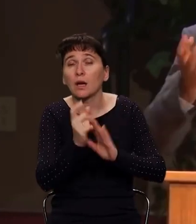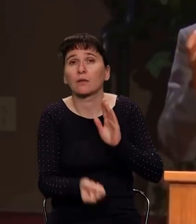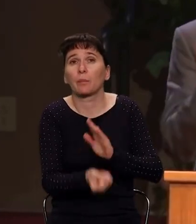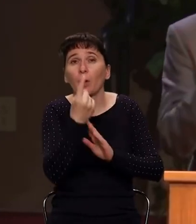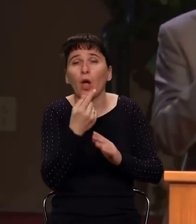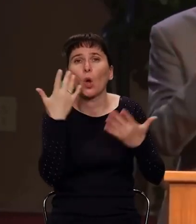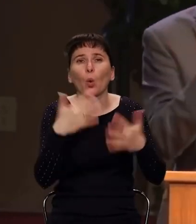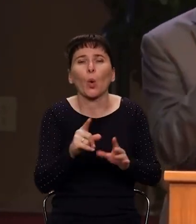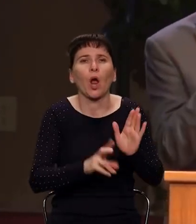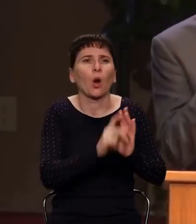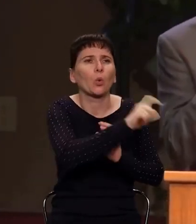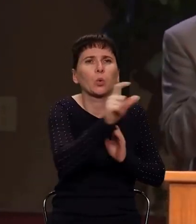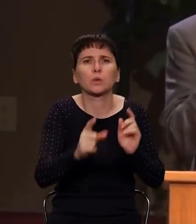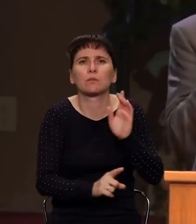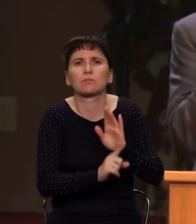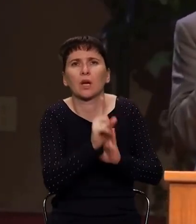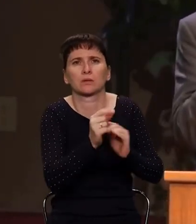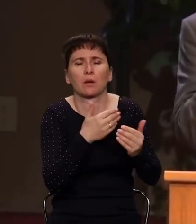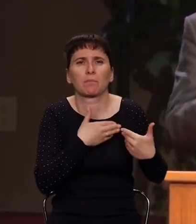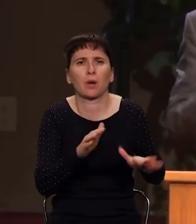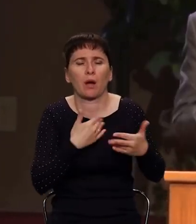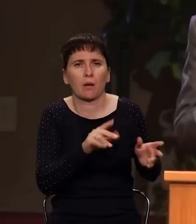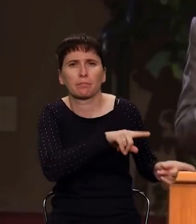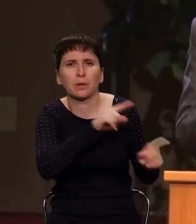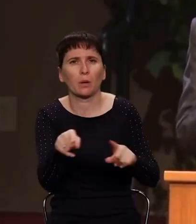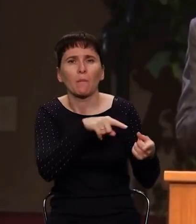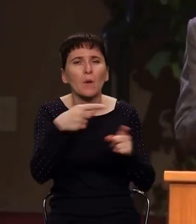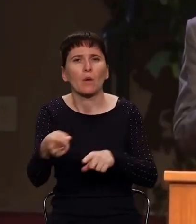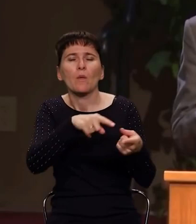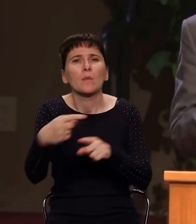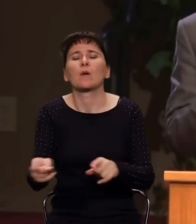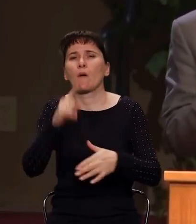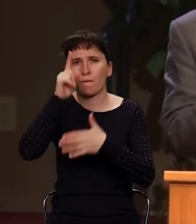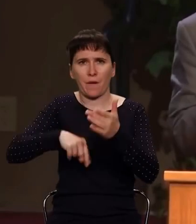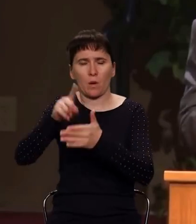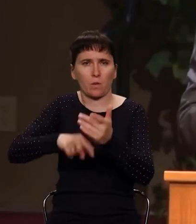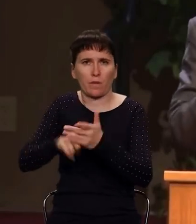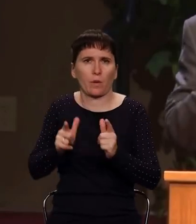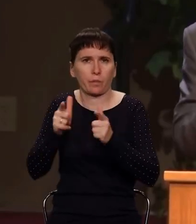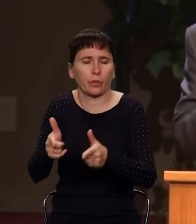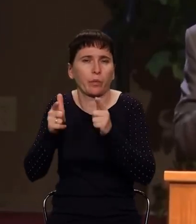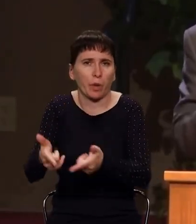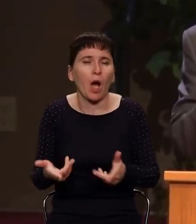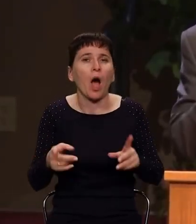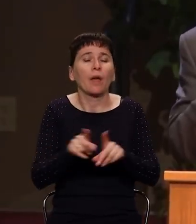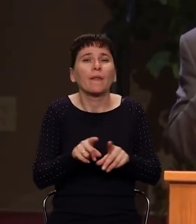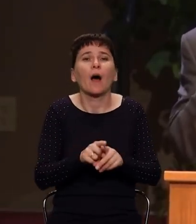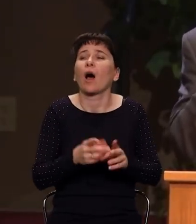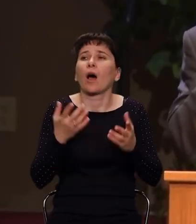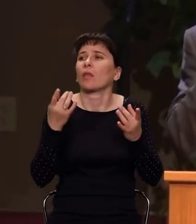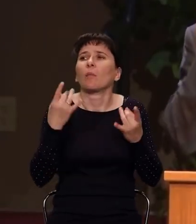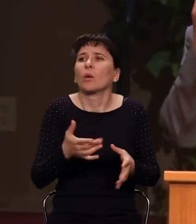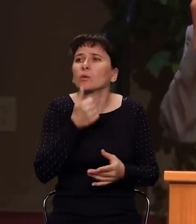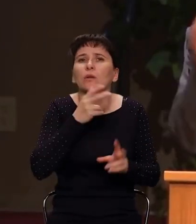начинают из язычества приходить, мы скажем так, к христианству. Я бы не сказал так просто, к христианству они начали